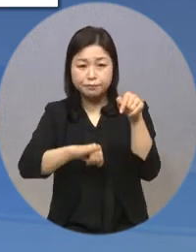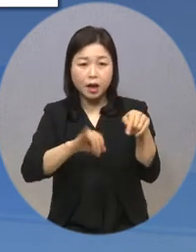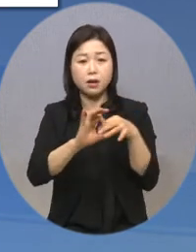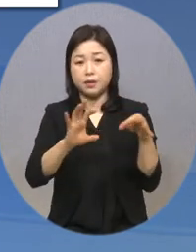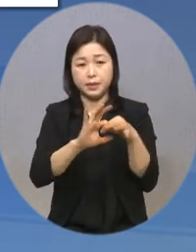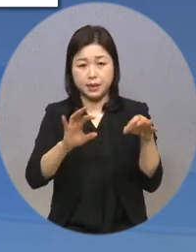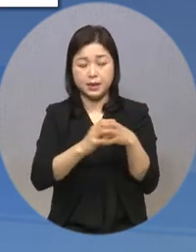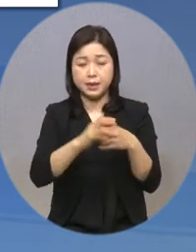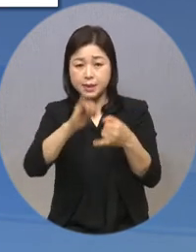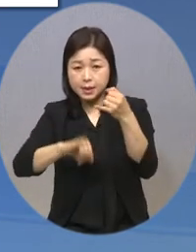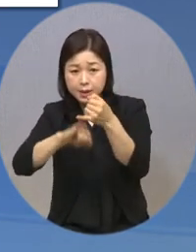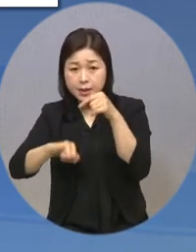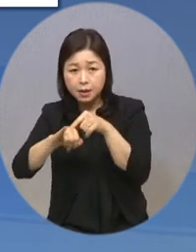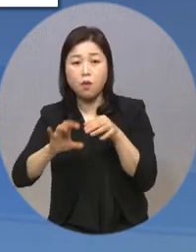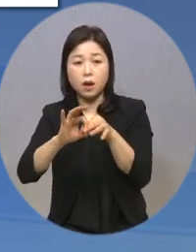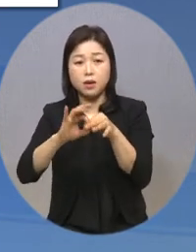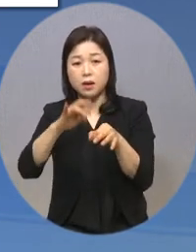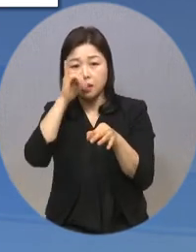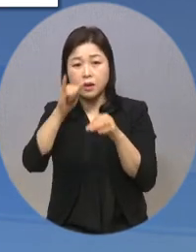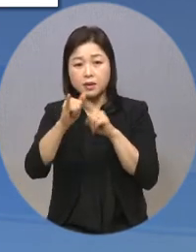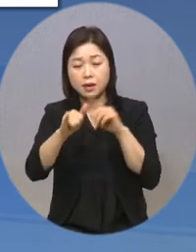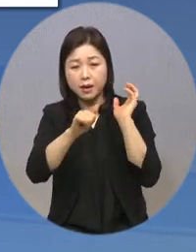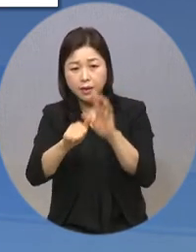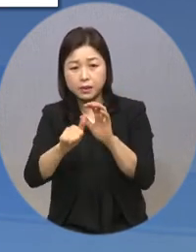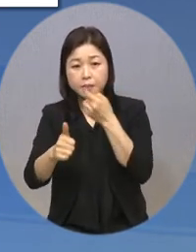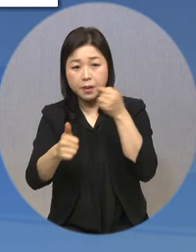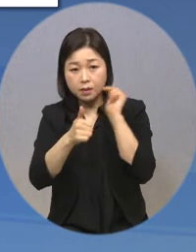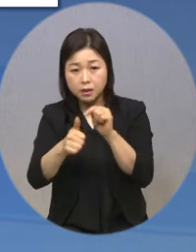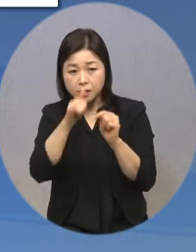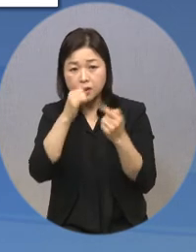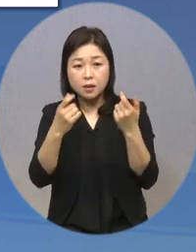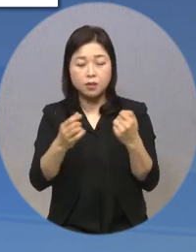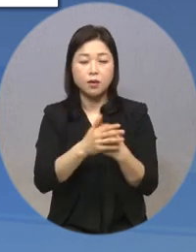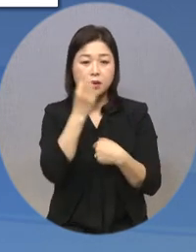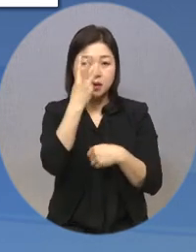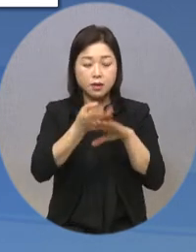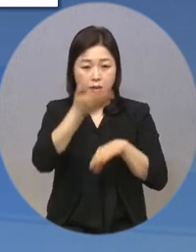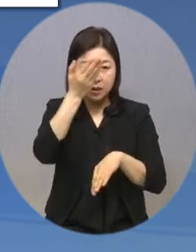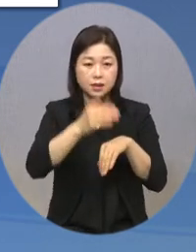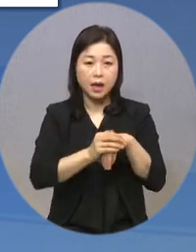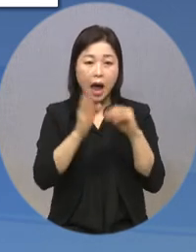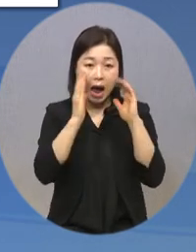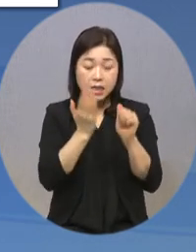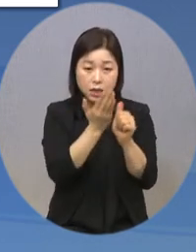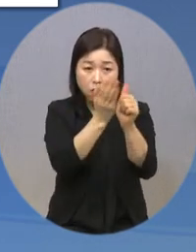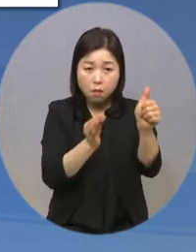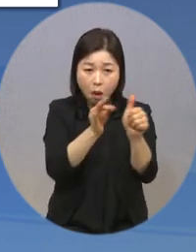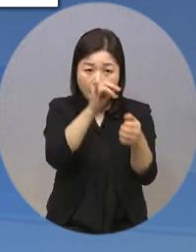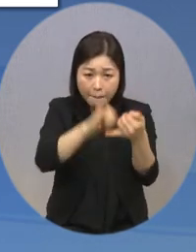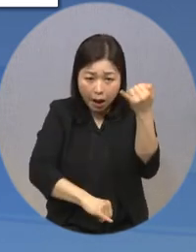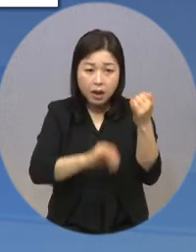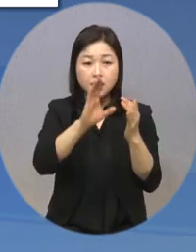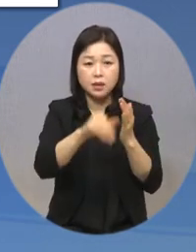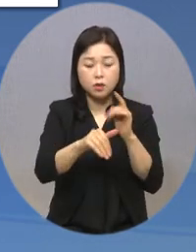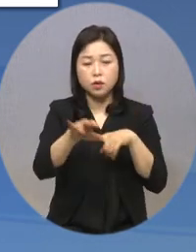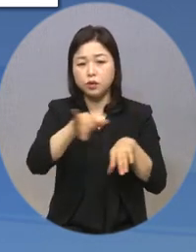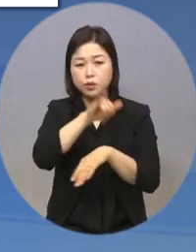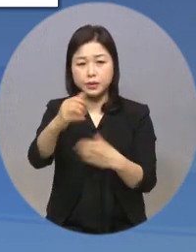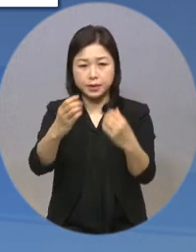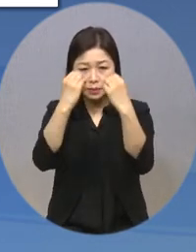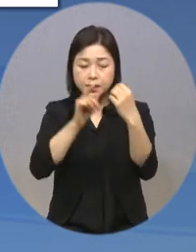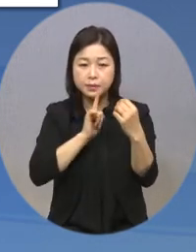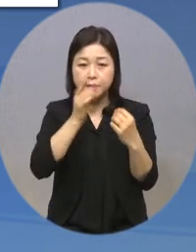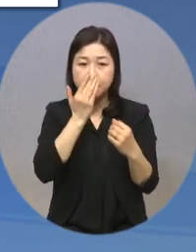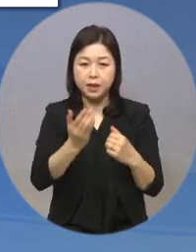채무불이행에 따른 감치명령 결정 이후 3개월 이상 양육비를 지급하지 않은 경우에도 출국금지를